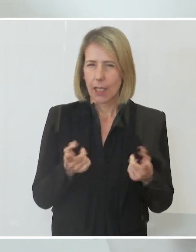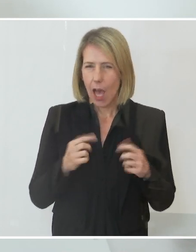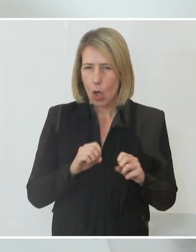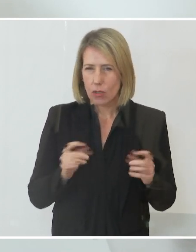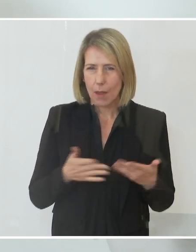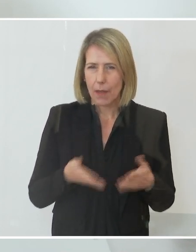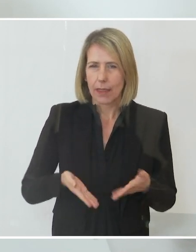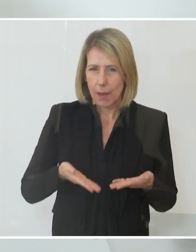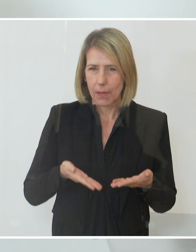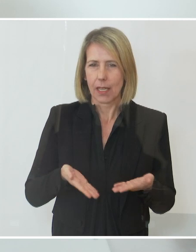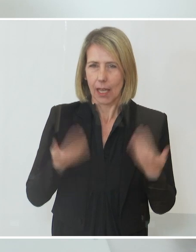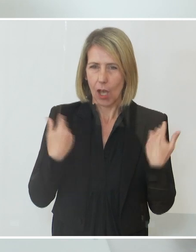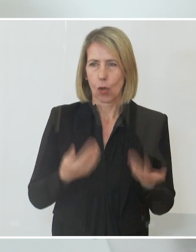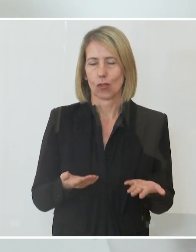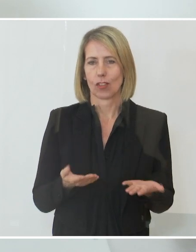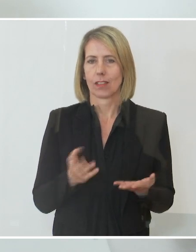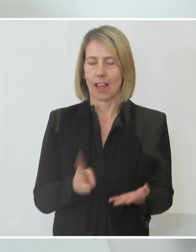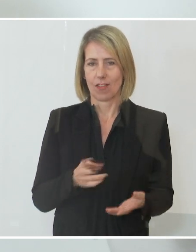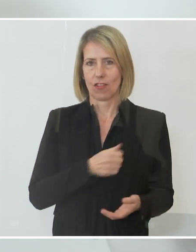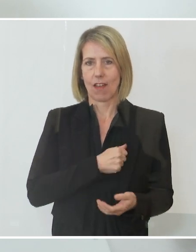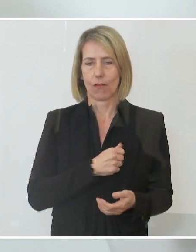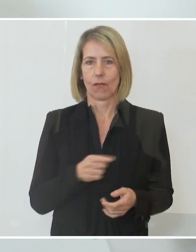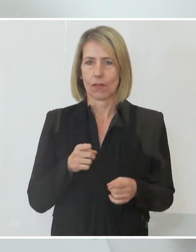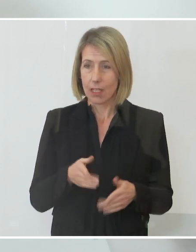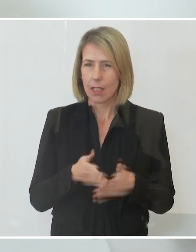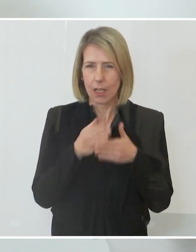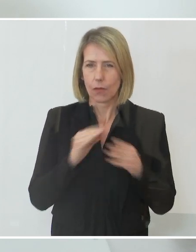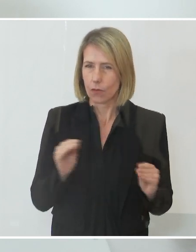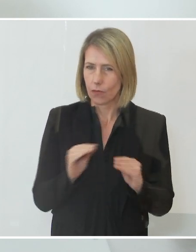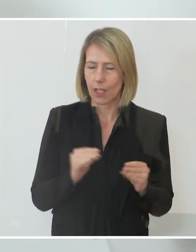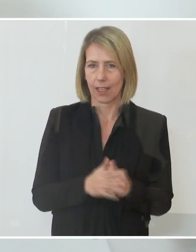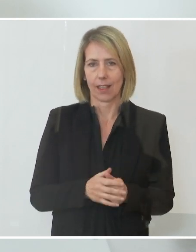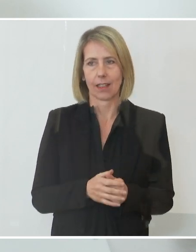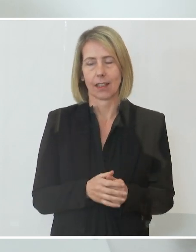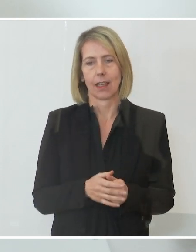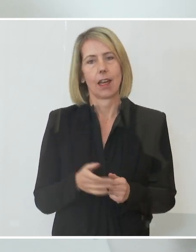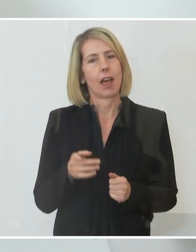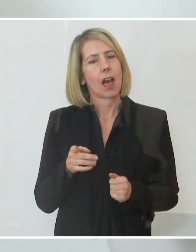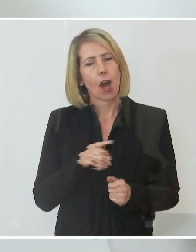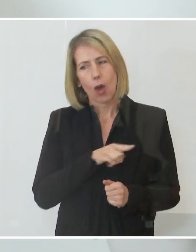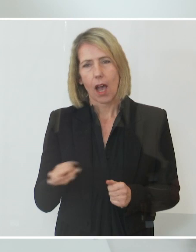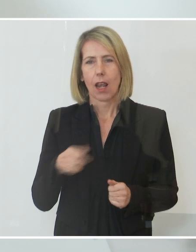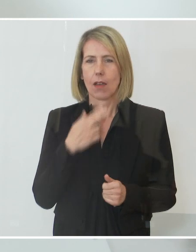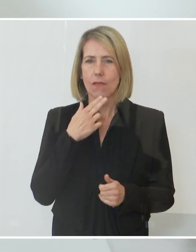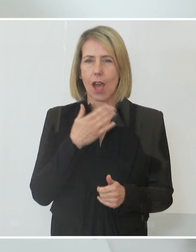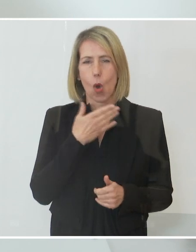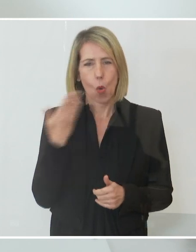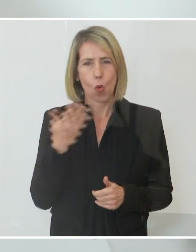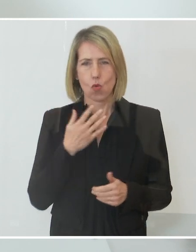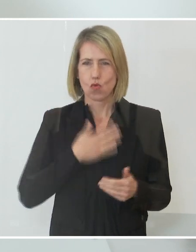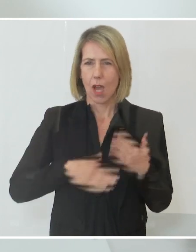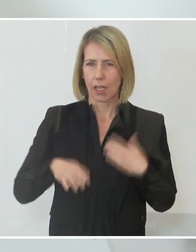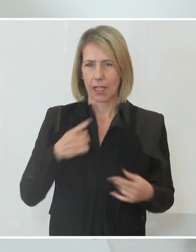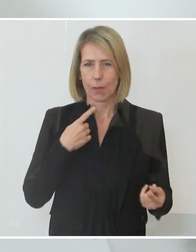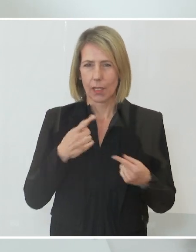das hilft uns hier substanziell. Und ich bedanke mich auch bei all jenen, die unangenehme Gespräche führen, die nicht müde werden